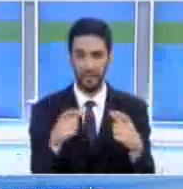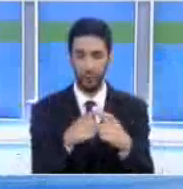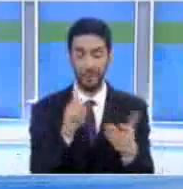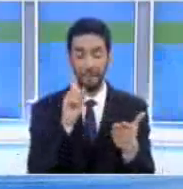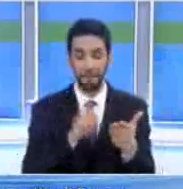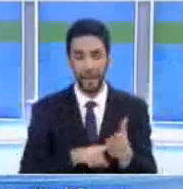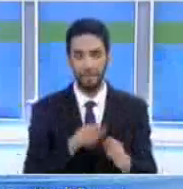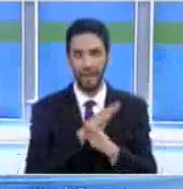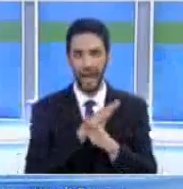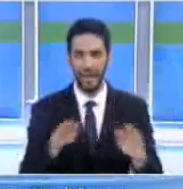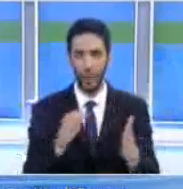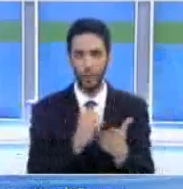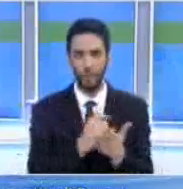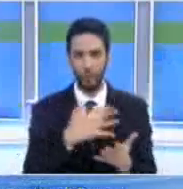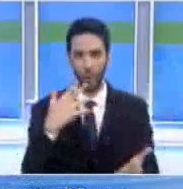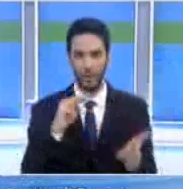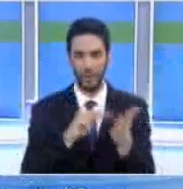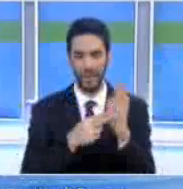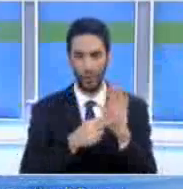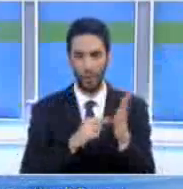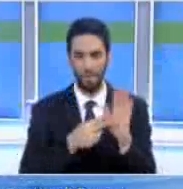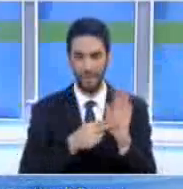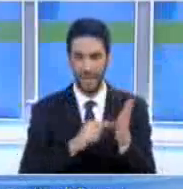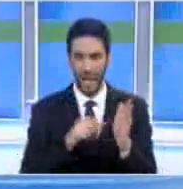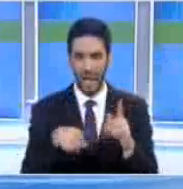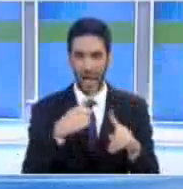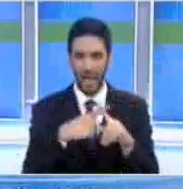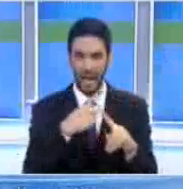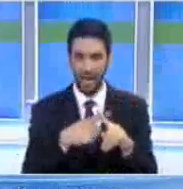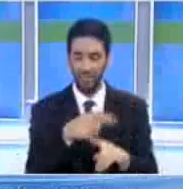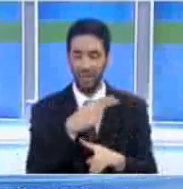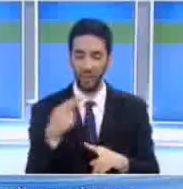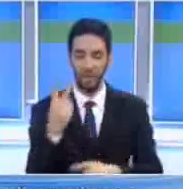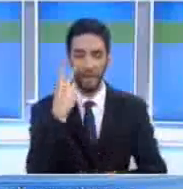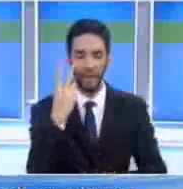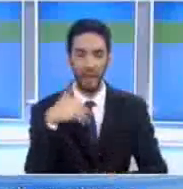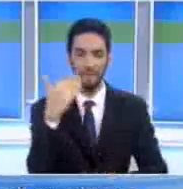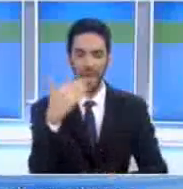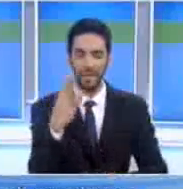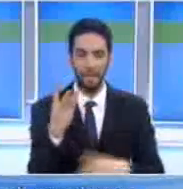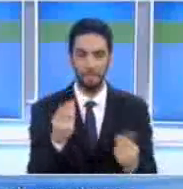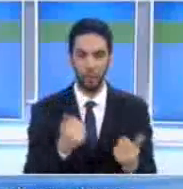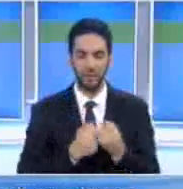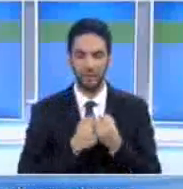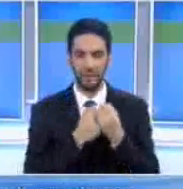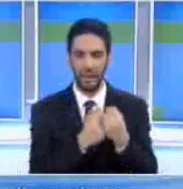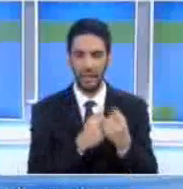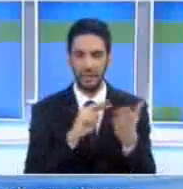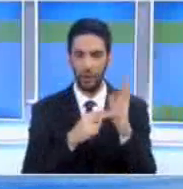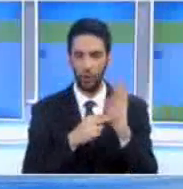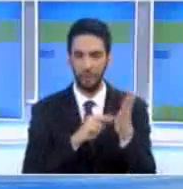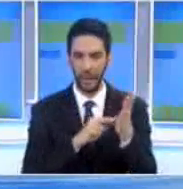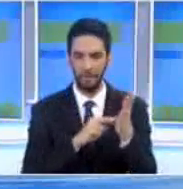ελληνικών κλιμακίων αποτελεί απαραίτητη προϋπόθεση για την επιτυχή ολοκλήρωση της αξιολόγησης και κατά συνέπεια για την παροχή